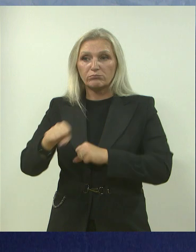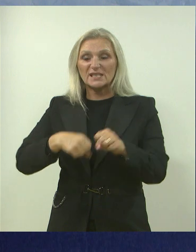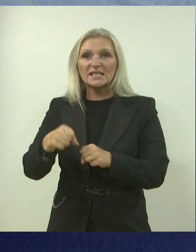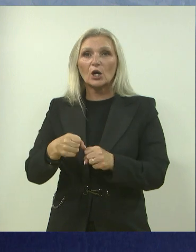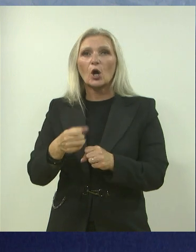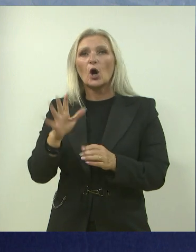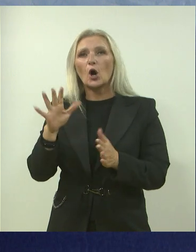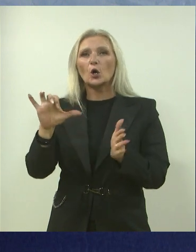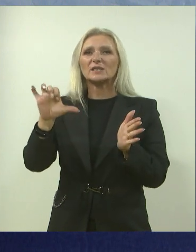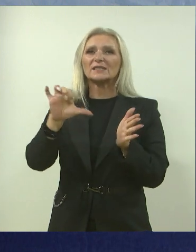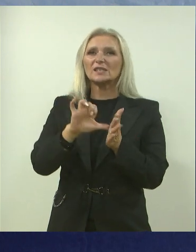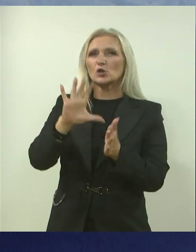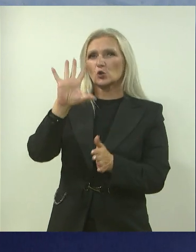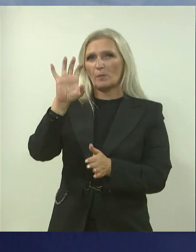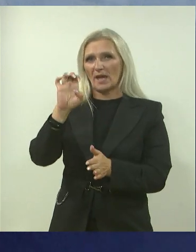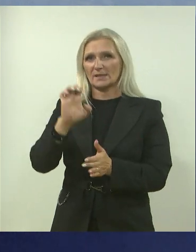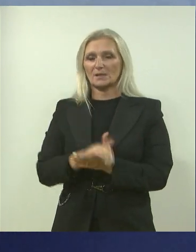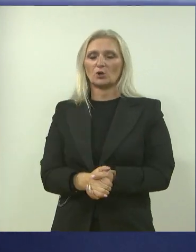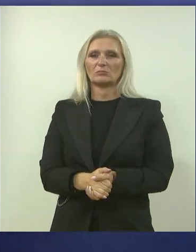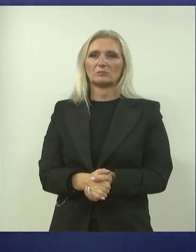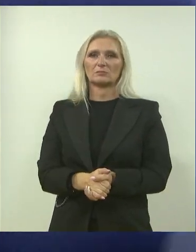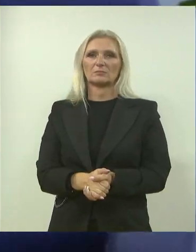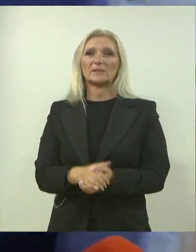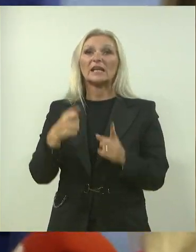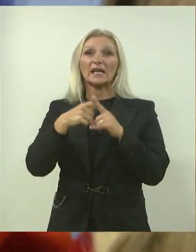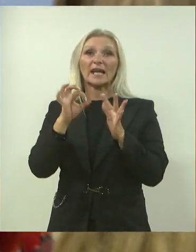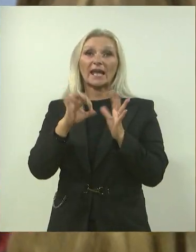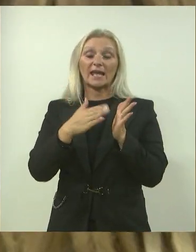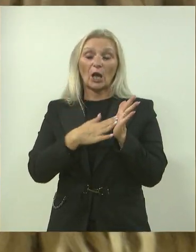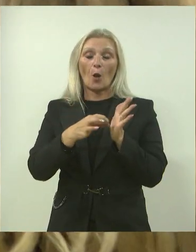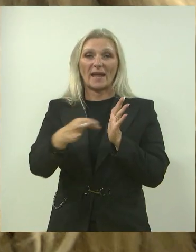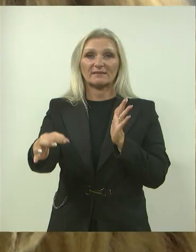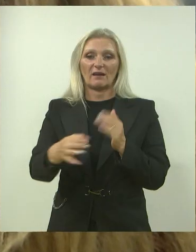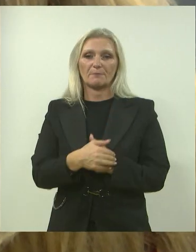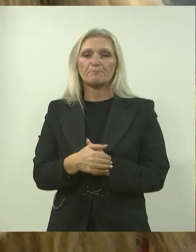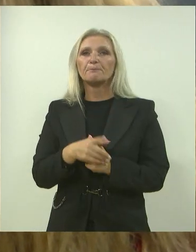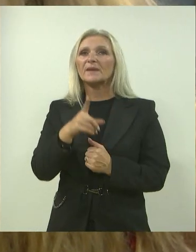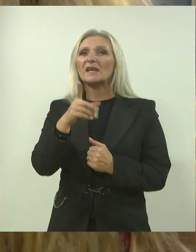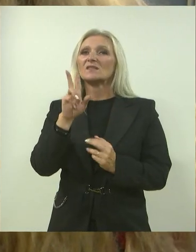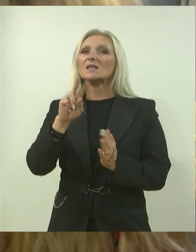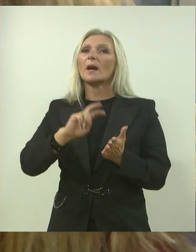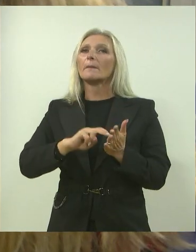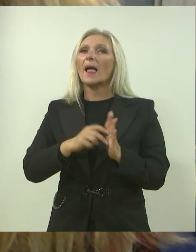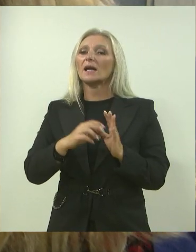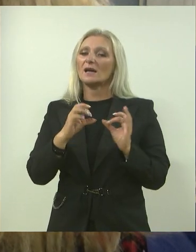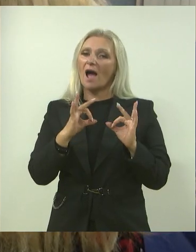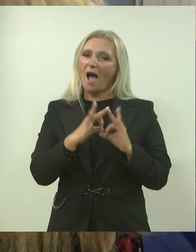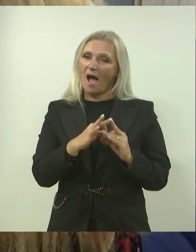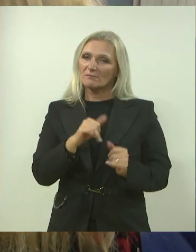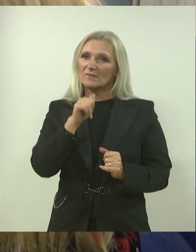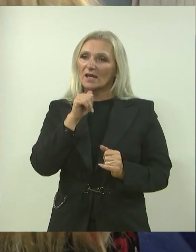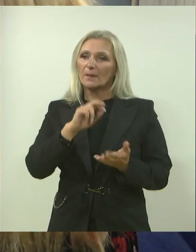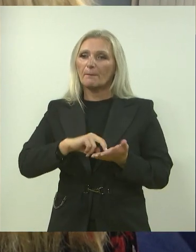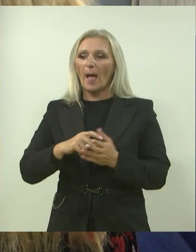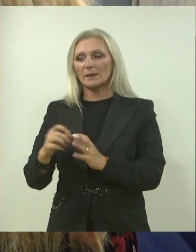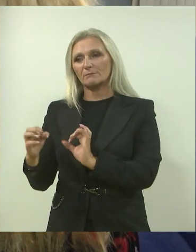to, u biti 1500 km. Ono što znam da ste imali takozvani plan A i B, što zapravo to znači